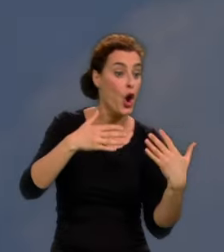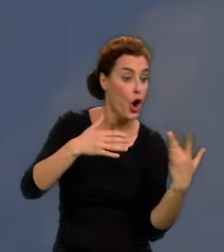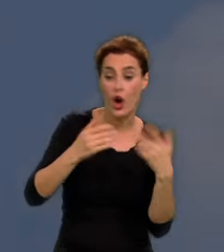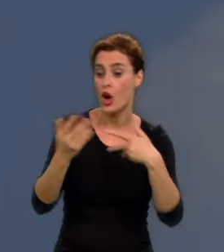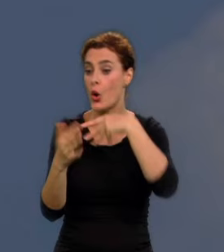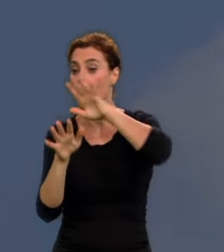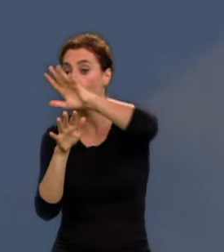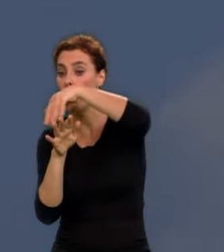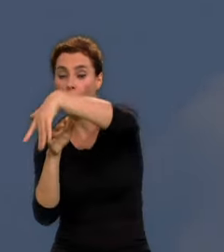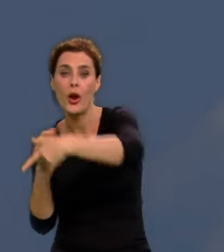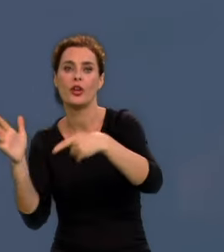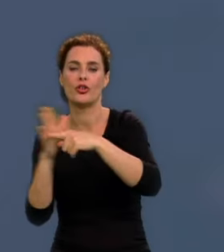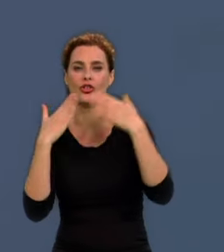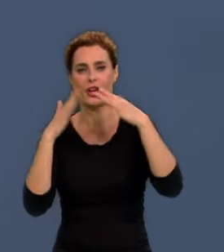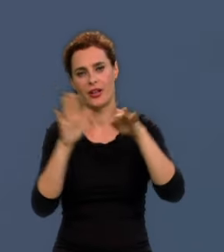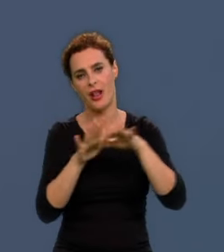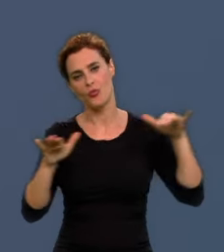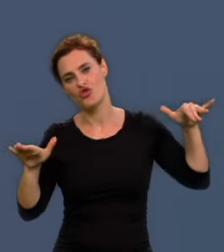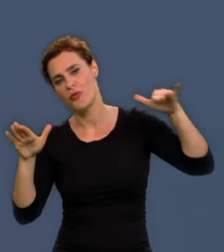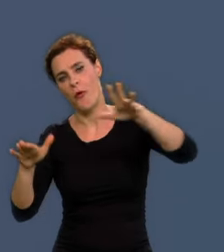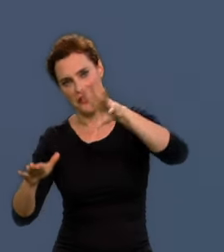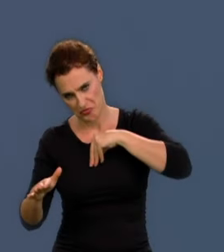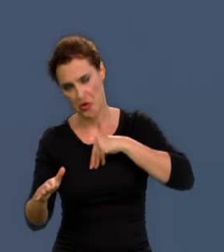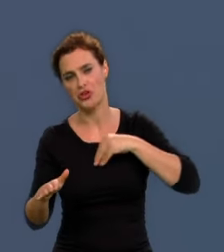powietrza szybowce mogą latać.